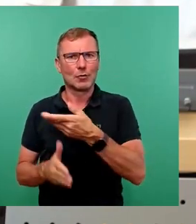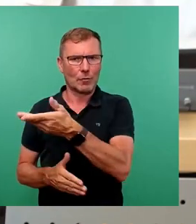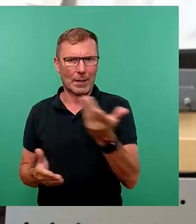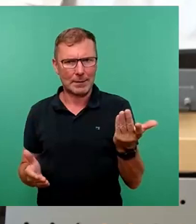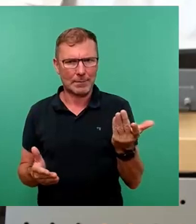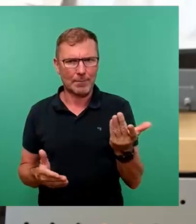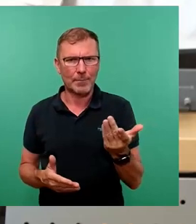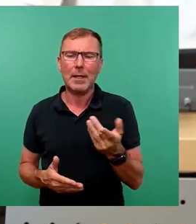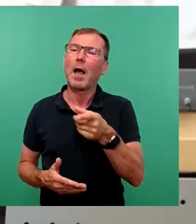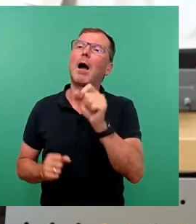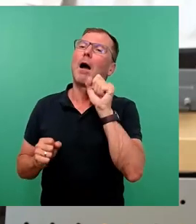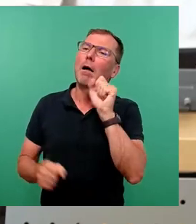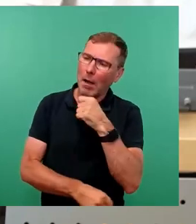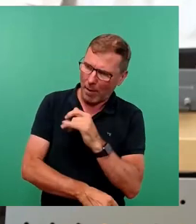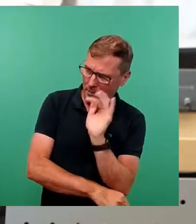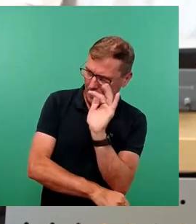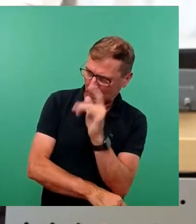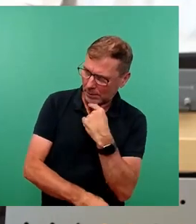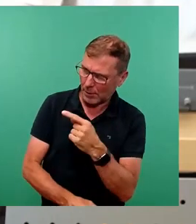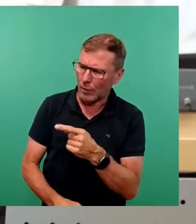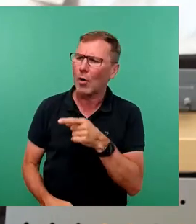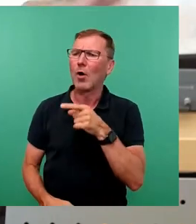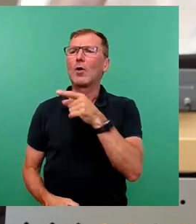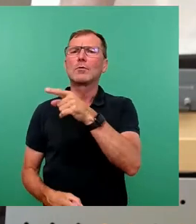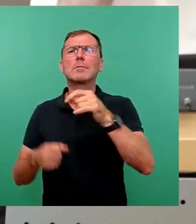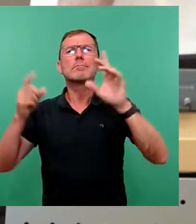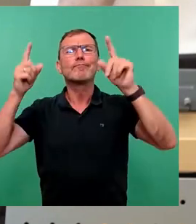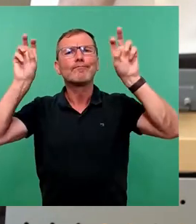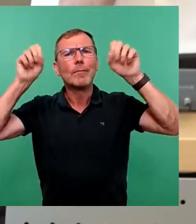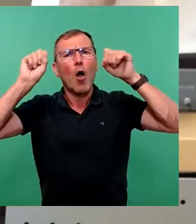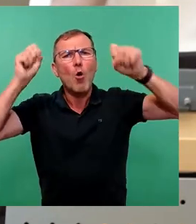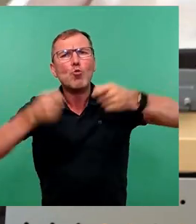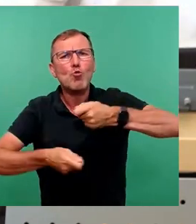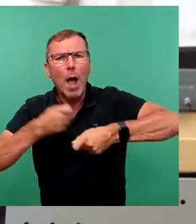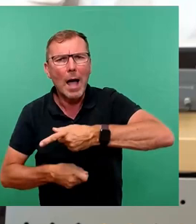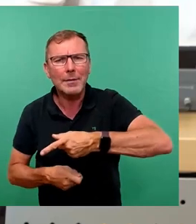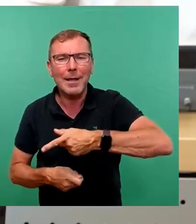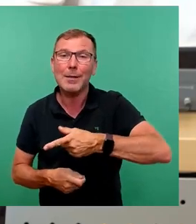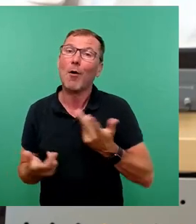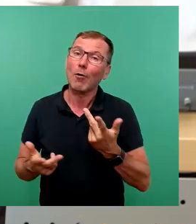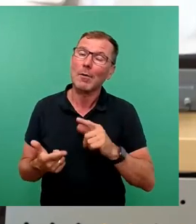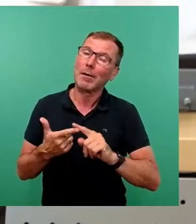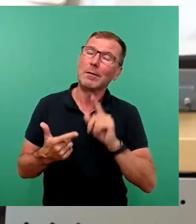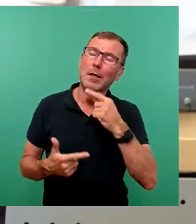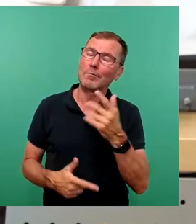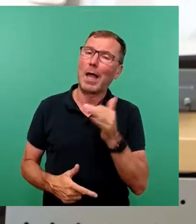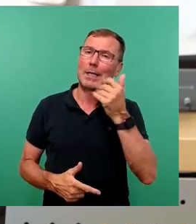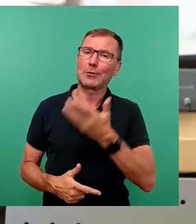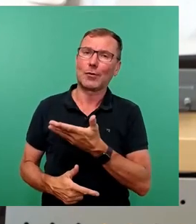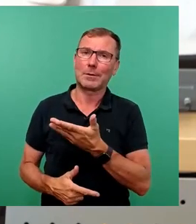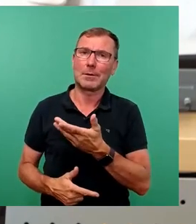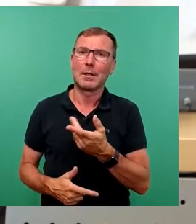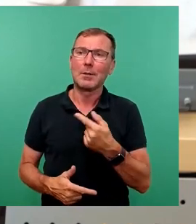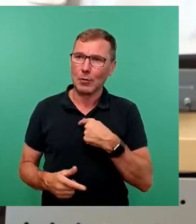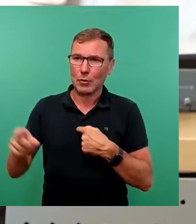Das kann man kritisieren, kann man sagen, Kuhhandel, man kann auch sagen, eigentlich ganz clever finden, Dissidenten. Sie haben dafür, dass Herr